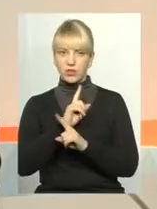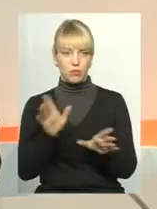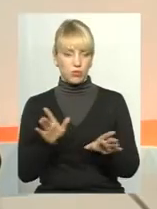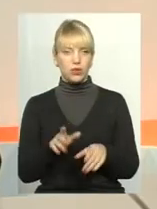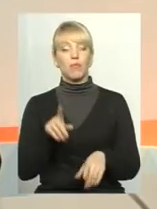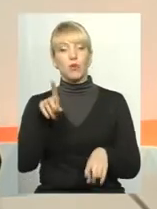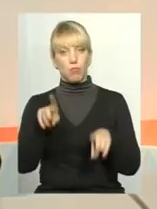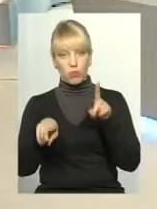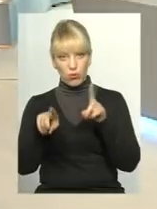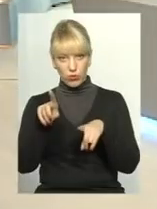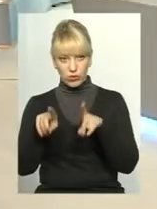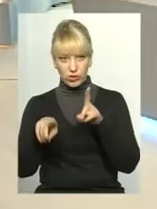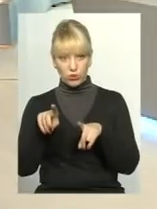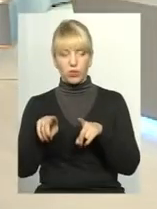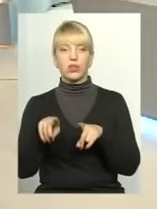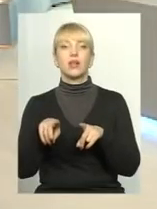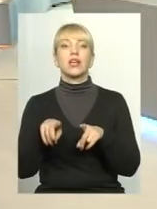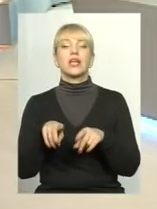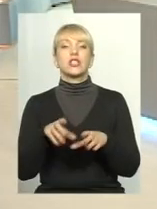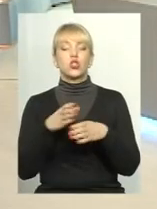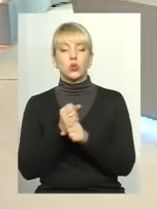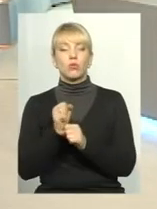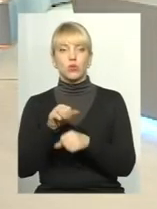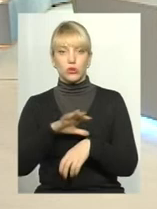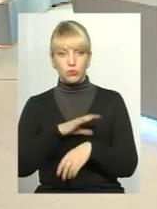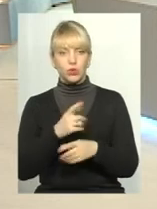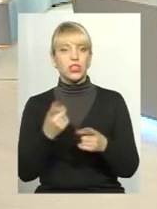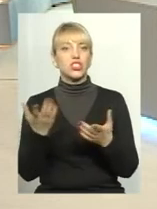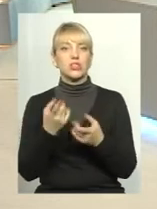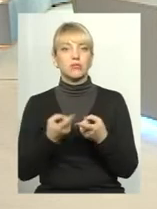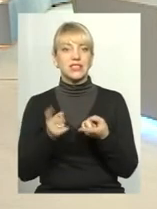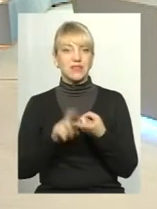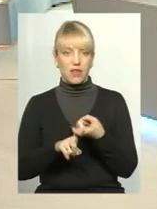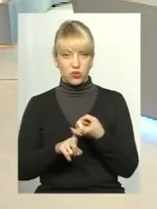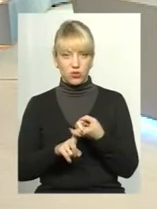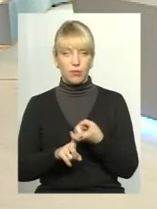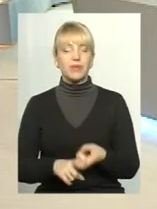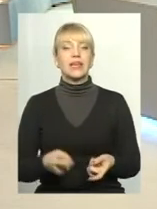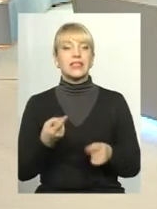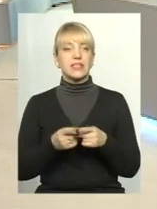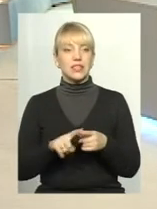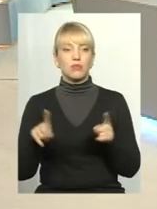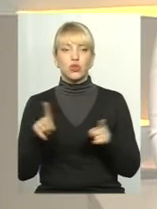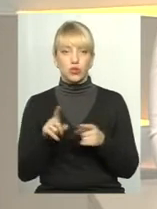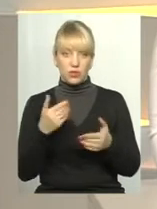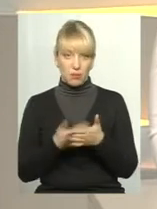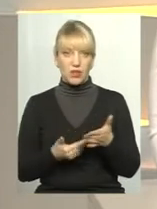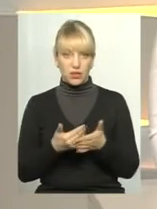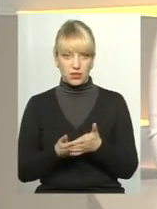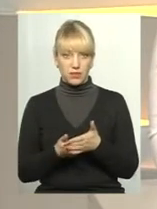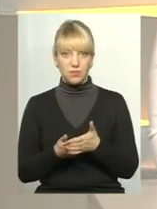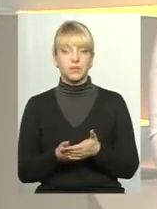Поодинокі скорочення по поліклініках можуть бути. З чим зв'язано? Зв'язано з тим, наприклад,